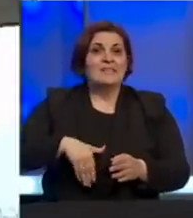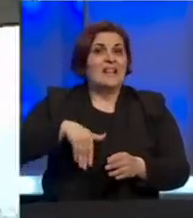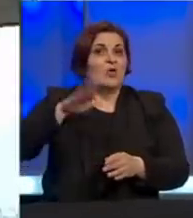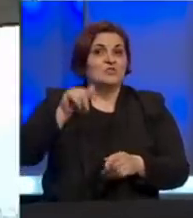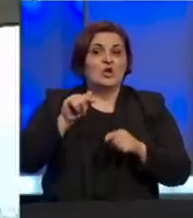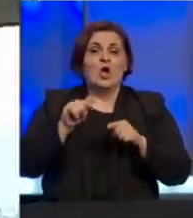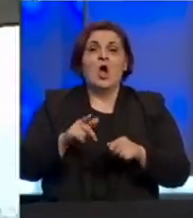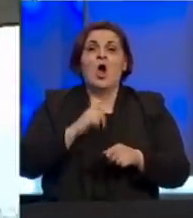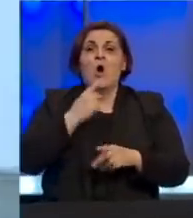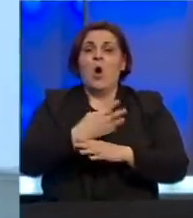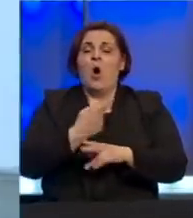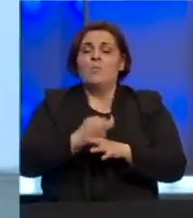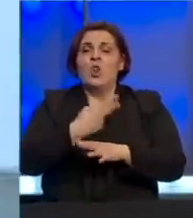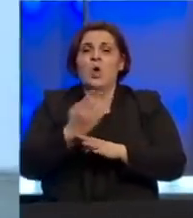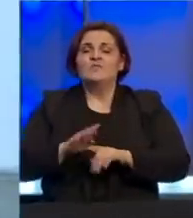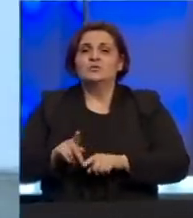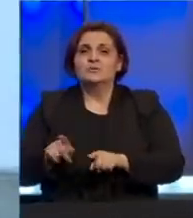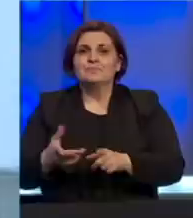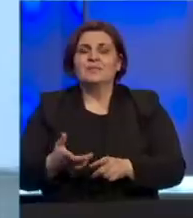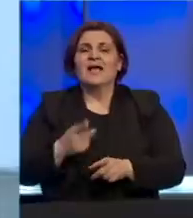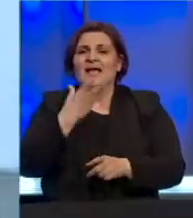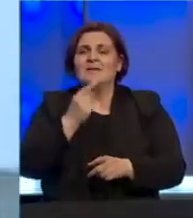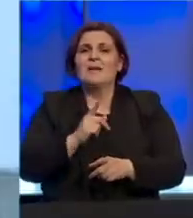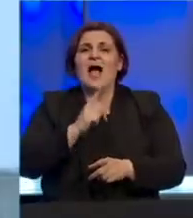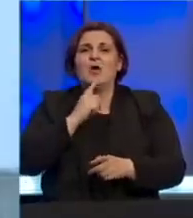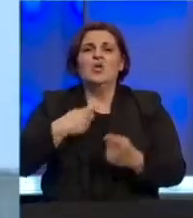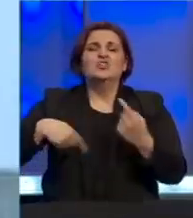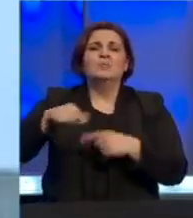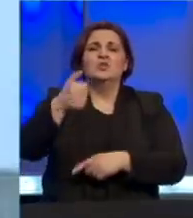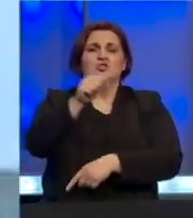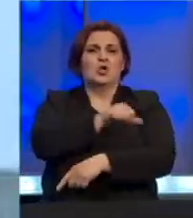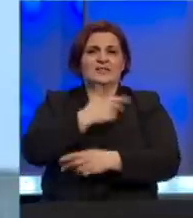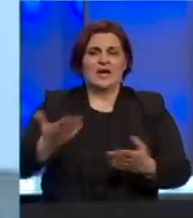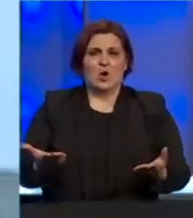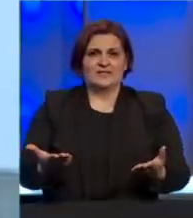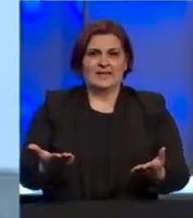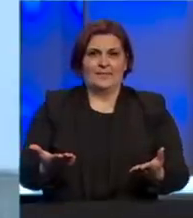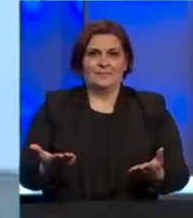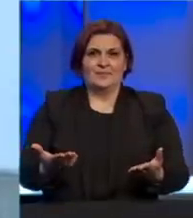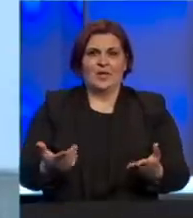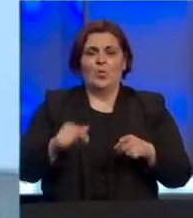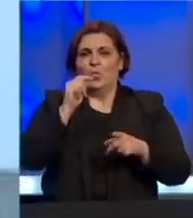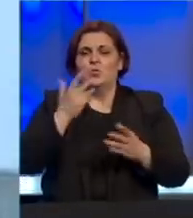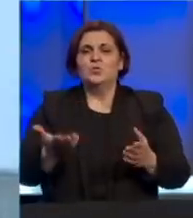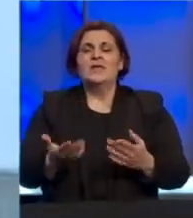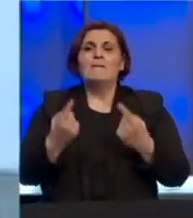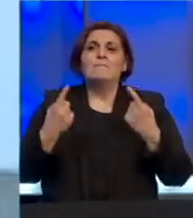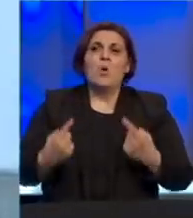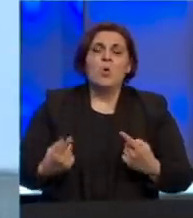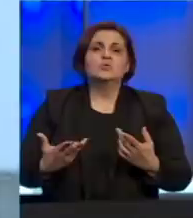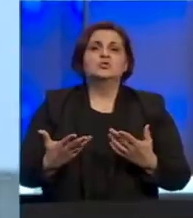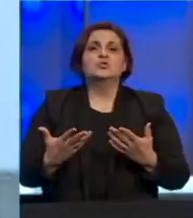osoba obolje od virusa gripa, ali to je virus koji već cirkuliše stotinama godina, da tako kažemo, u populaciji. Postoji određeni